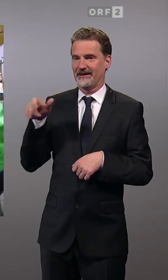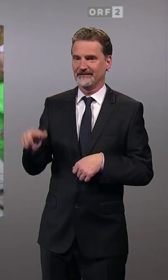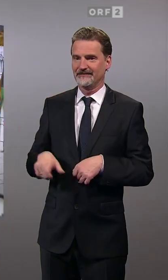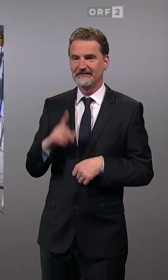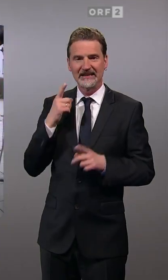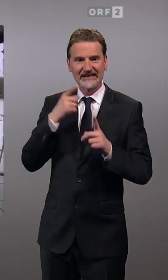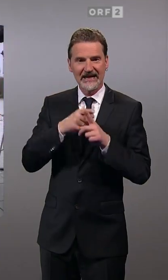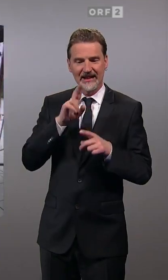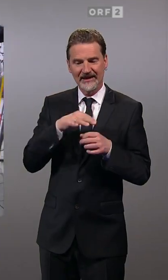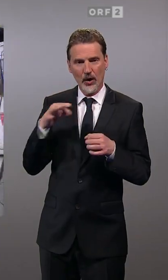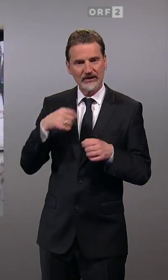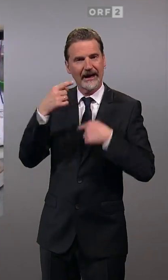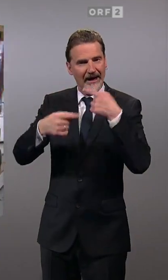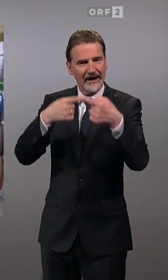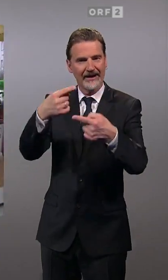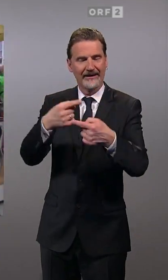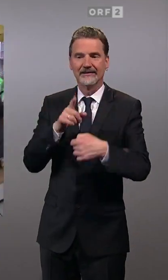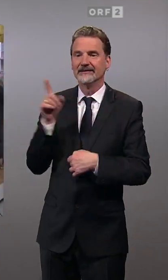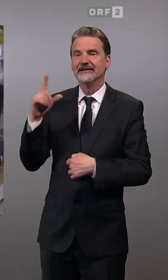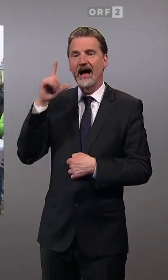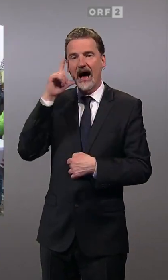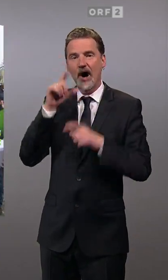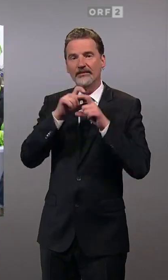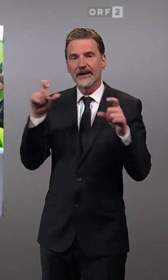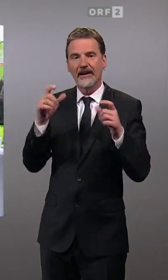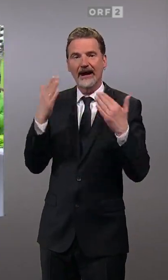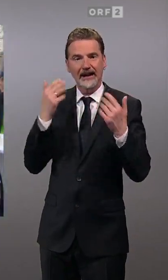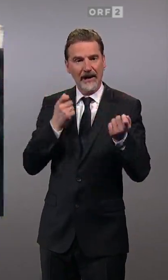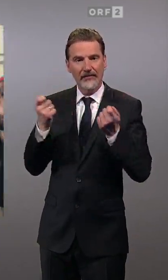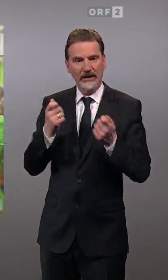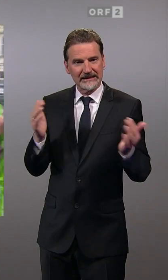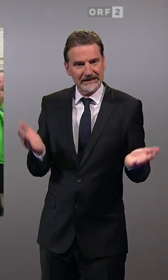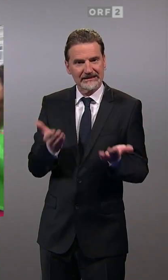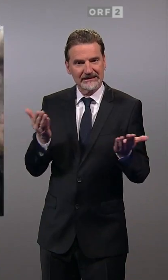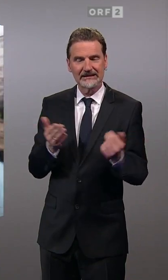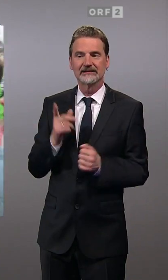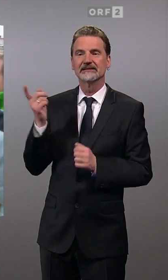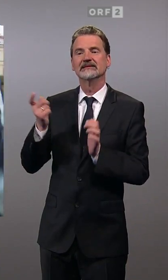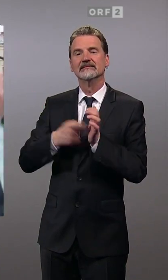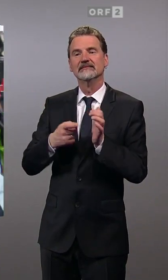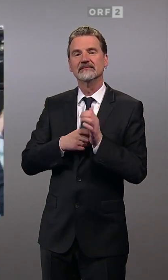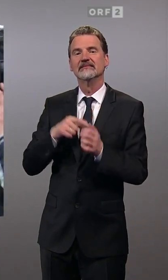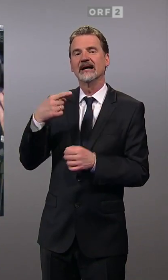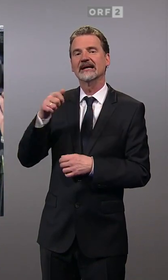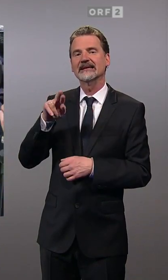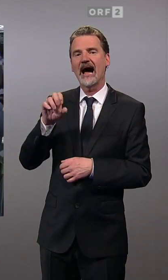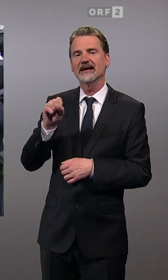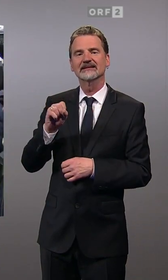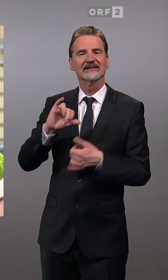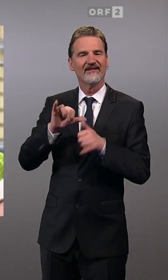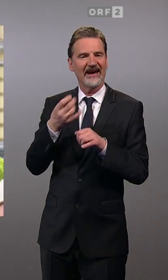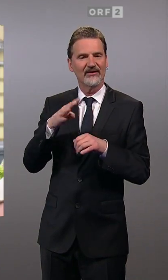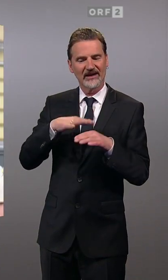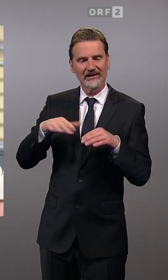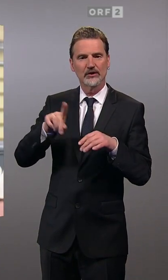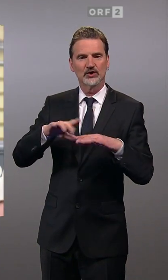Sie treiben ihr Hauptthema Klimapolitik weiter an, fordern wegen der Debatte um Gas im Weinviertel ein Fracking-Verbot. Und